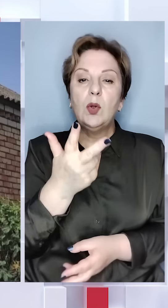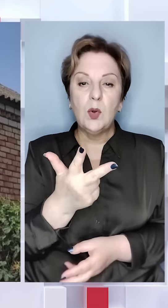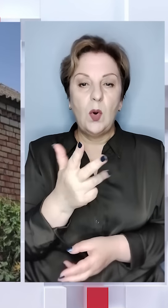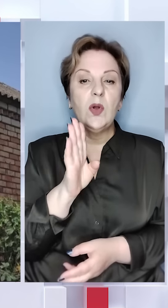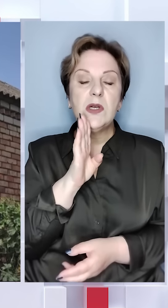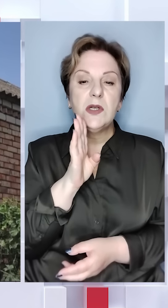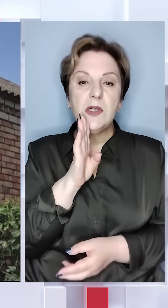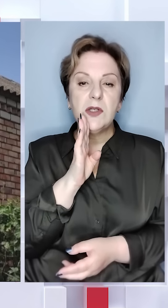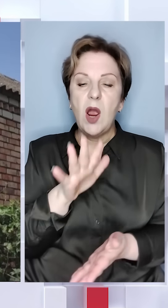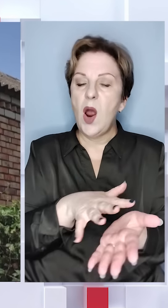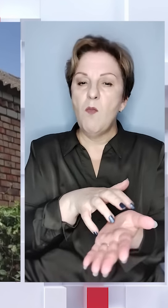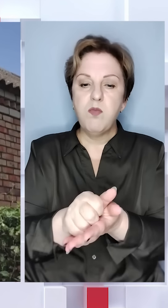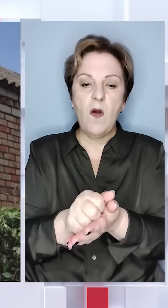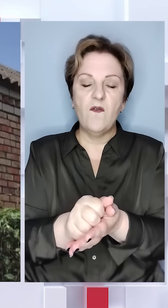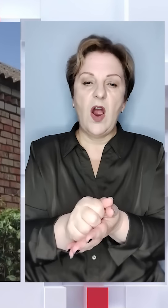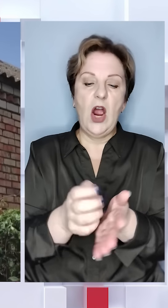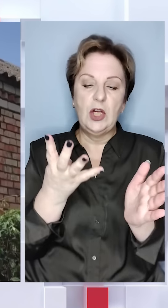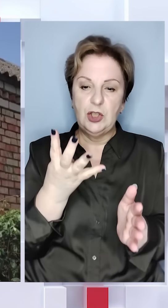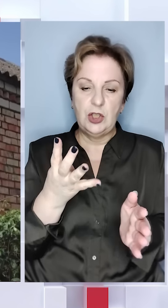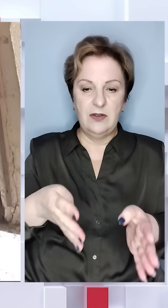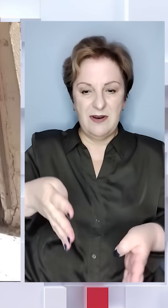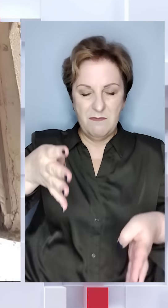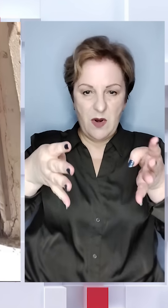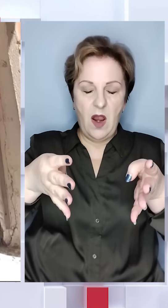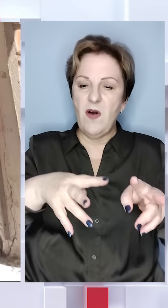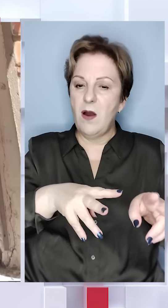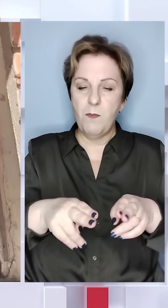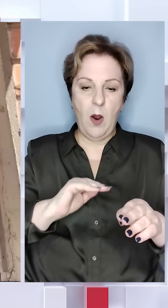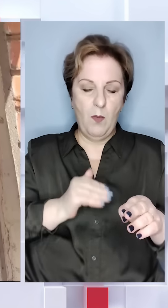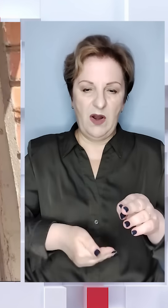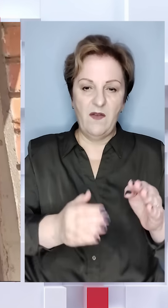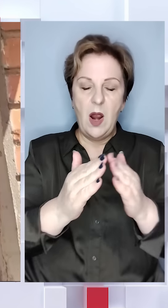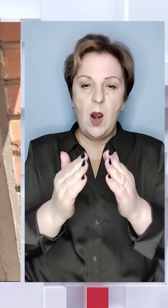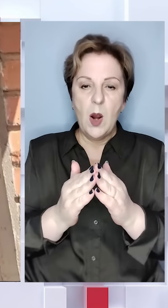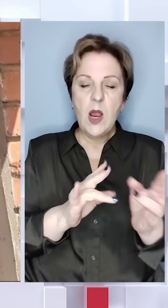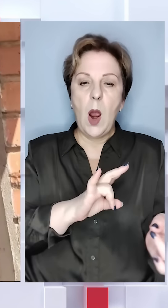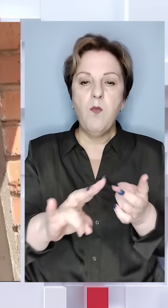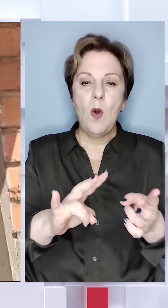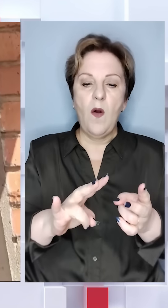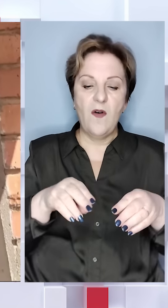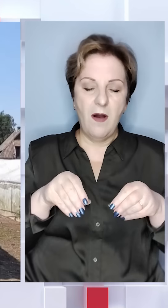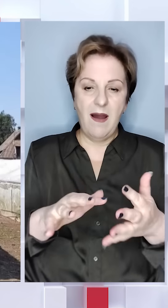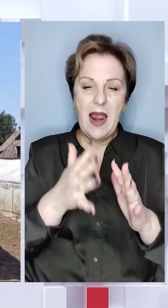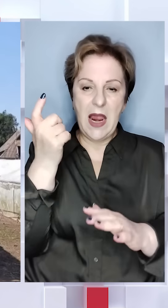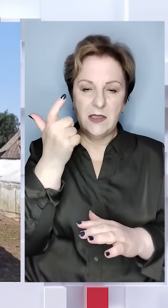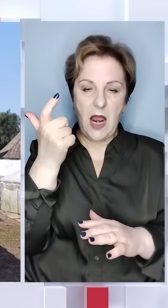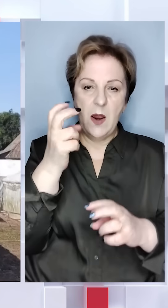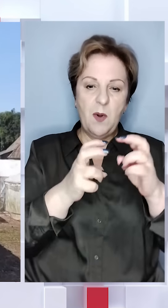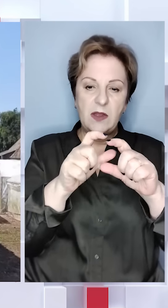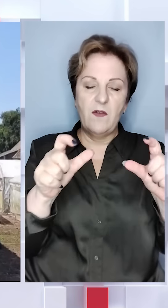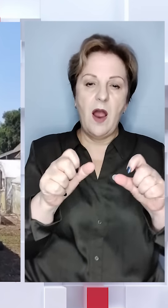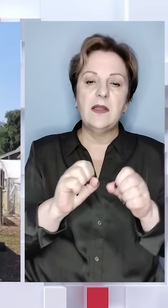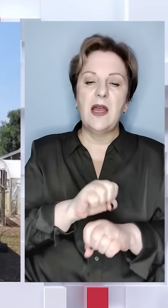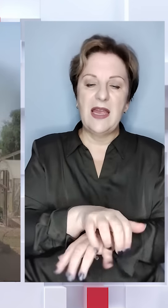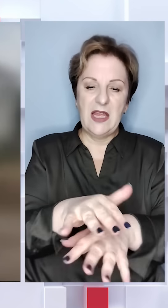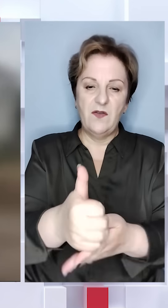жінок. Понівачено чотири багатоповерхівки. І стільки ж приватних будинків побито агропідприємство та інфраструктурний об